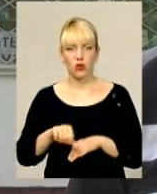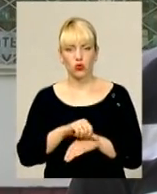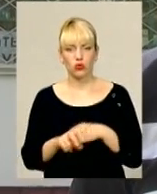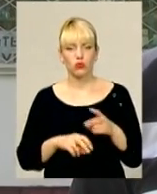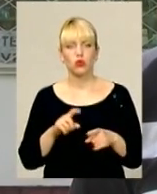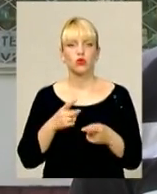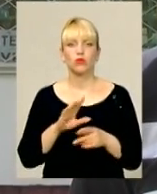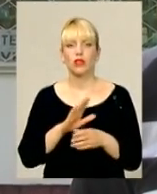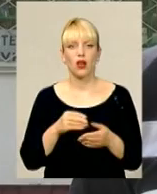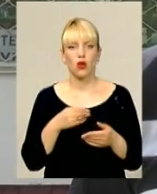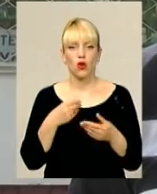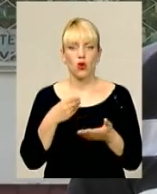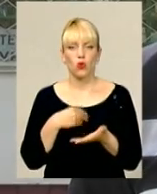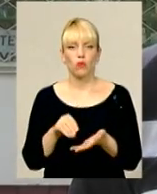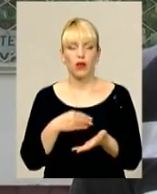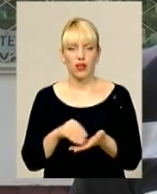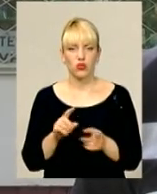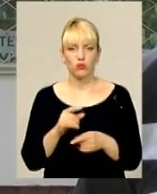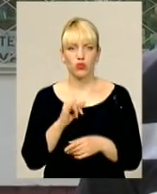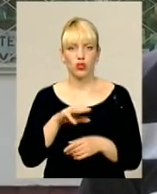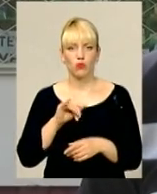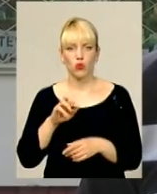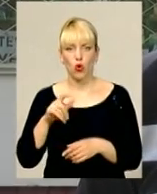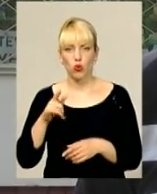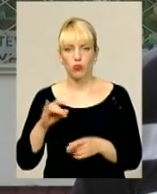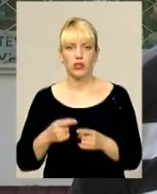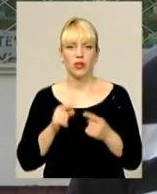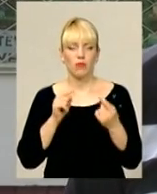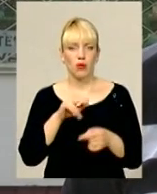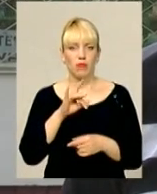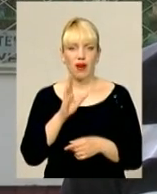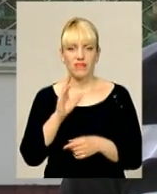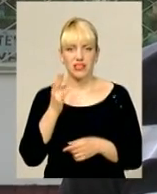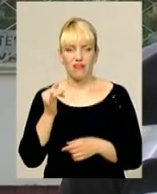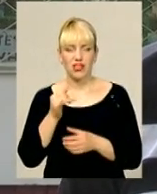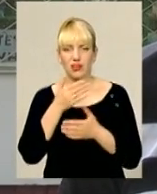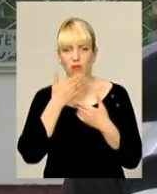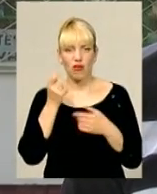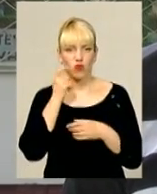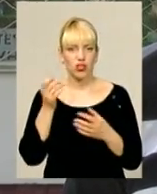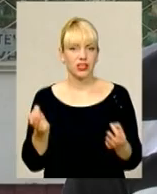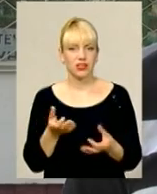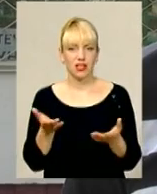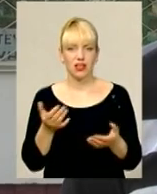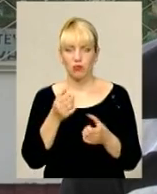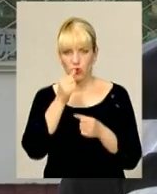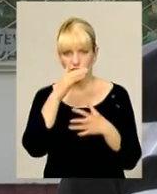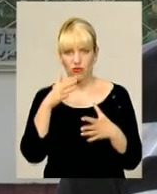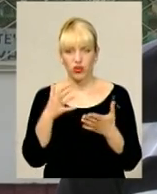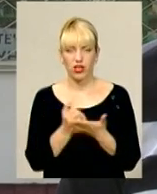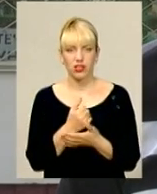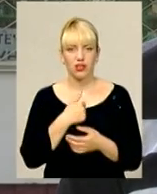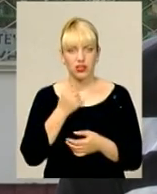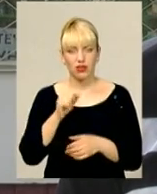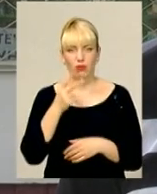Чому її не закупляють? Чому імуноглобулін протиправцевий? Нема в Україні ніде, його невозможно знайти. Я хотів би в